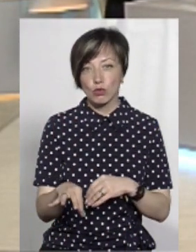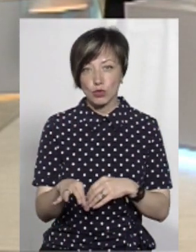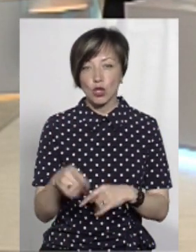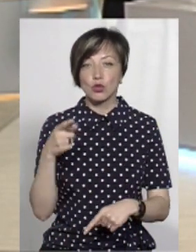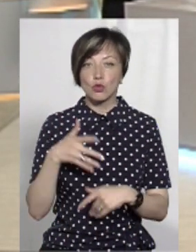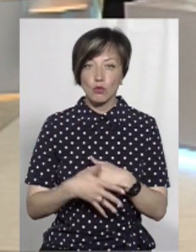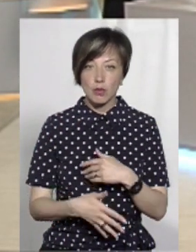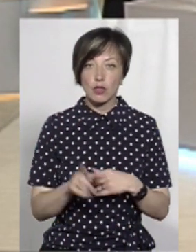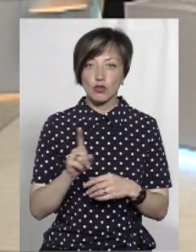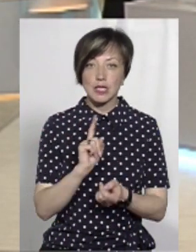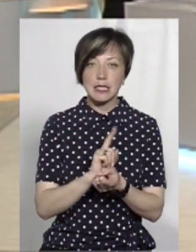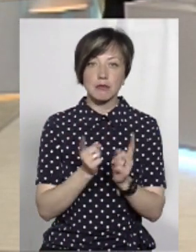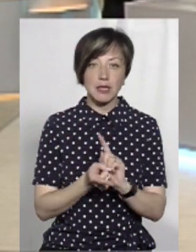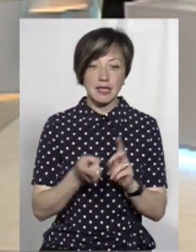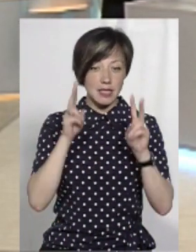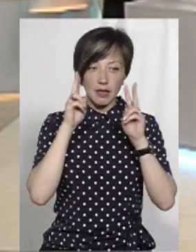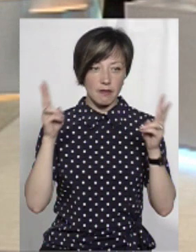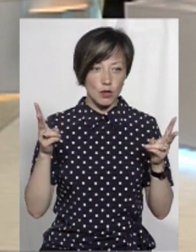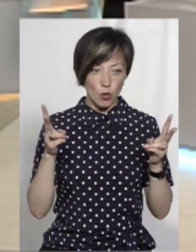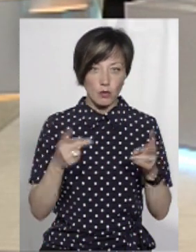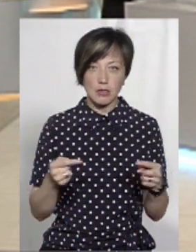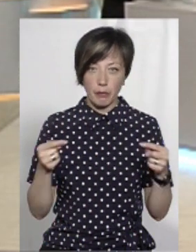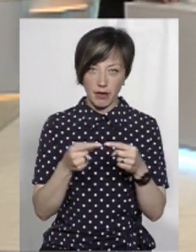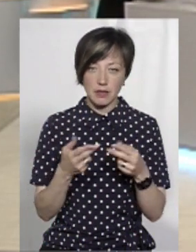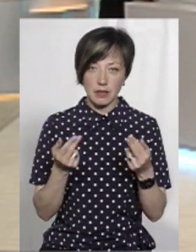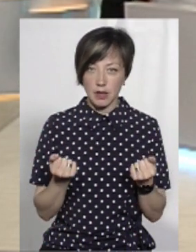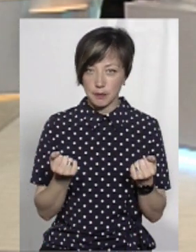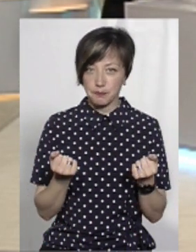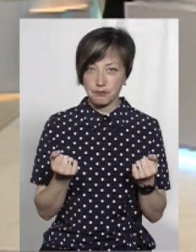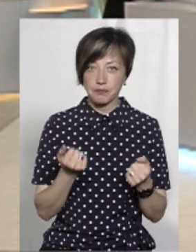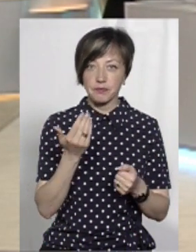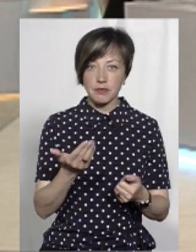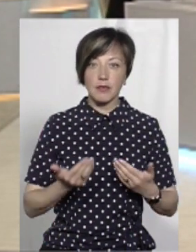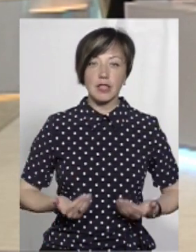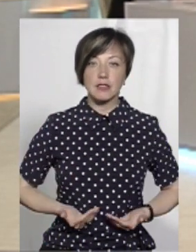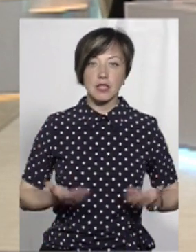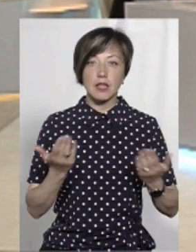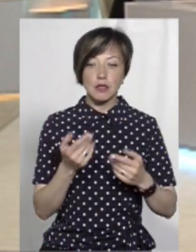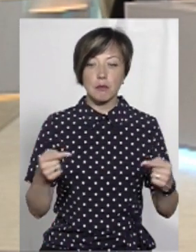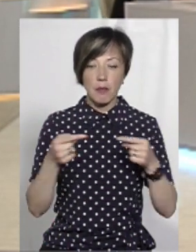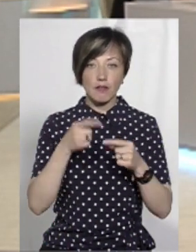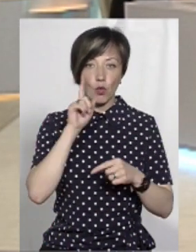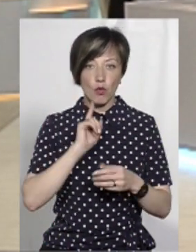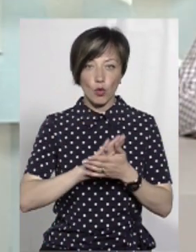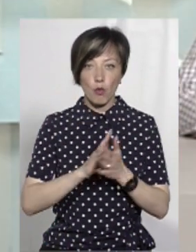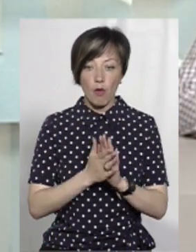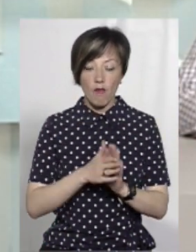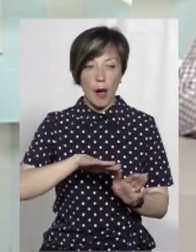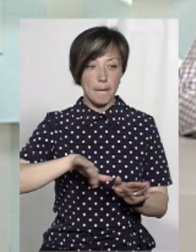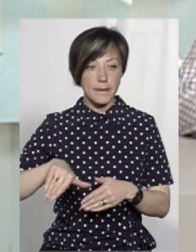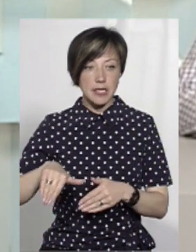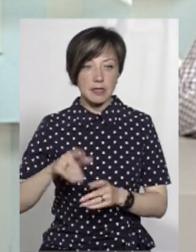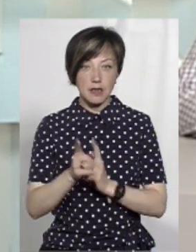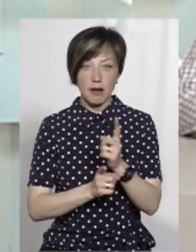Ну, зрозуміло, тому що зміна – це невідомість, певна. Ви живете в якихось там певних комфортних умовах, а